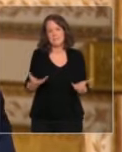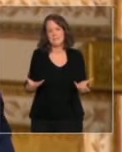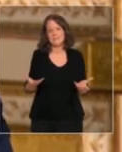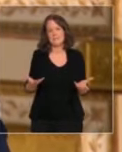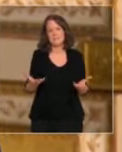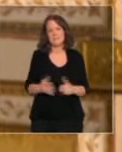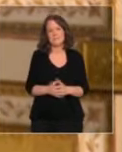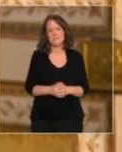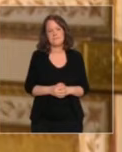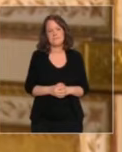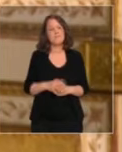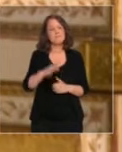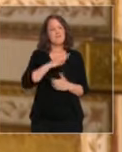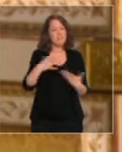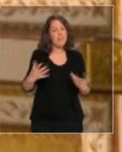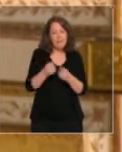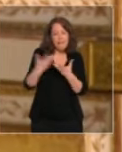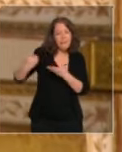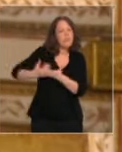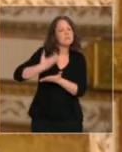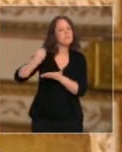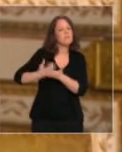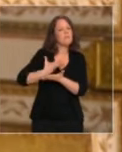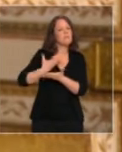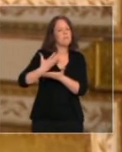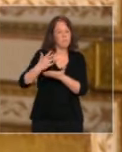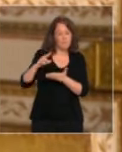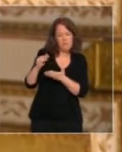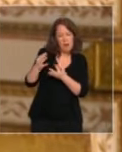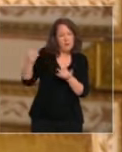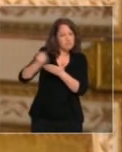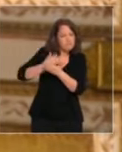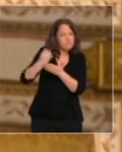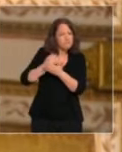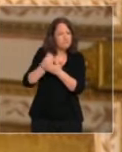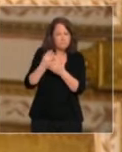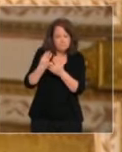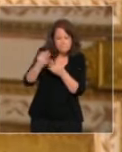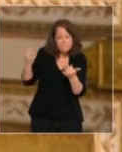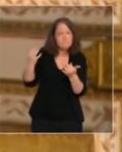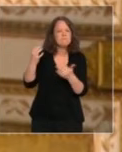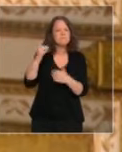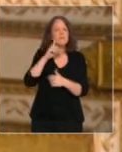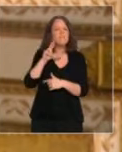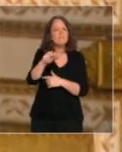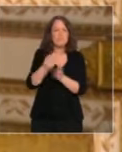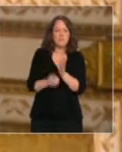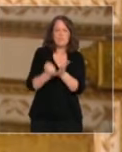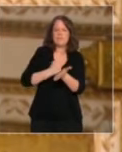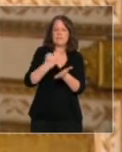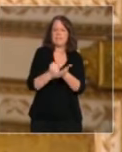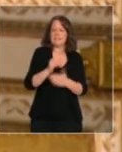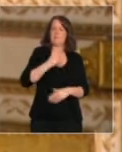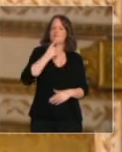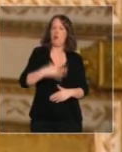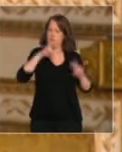'après les premières données qui seront prochainement affinées par ce qu'on appelle les tests sérologiques, une